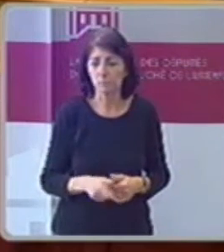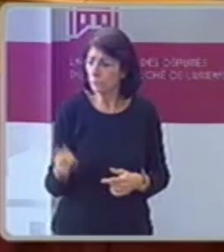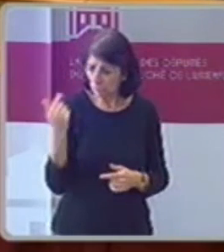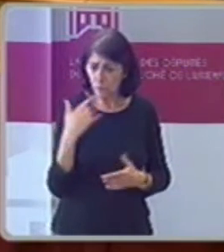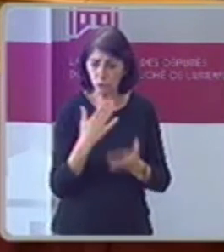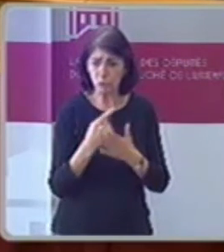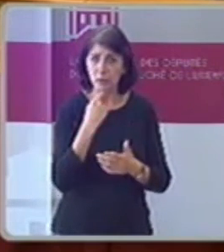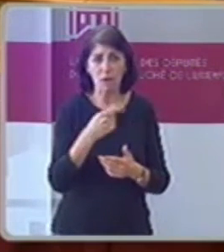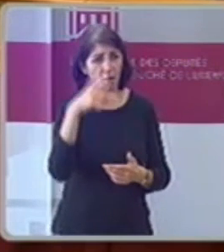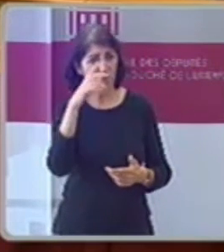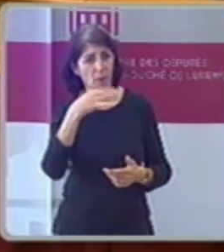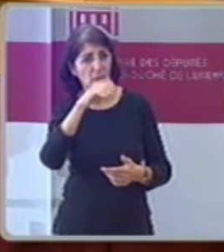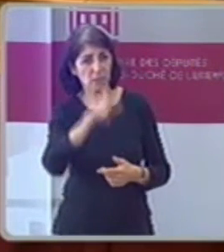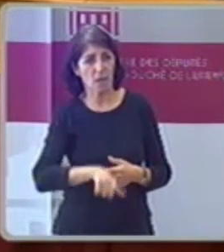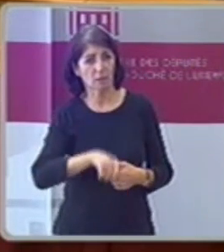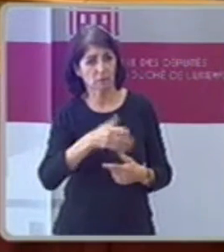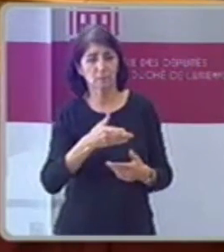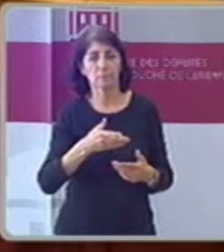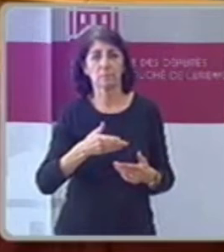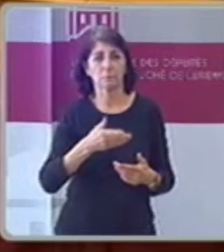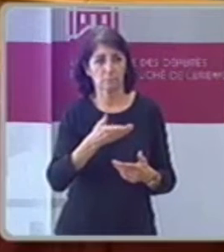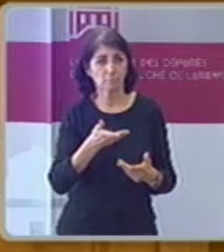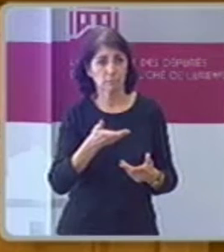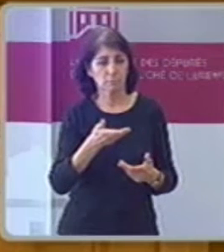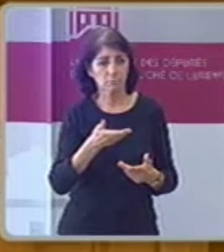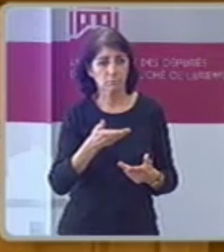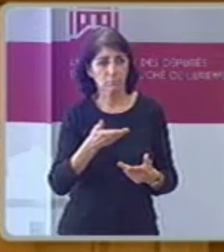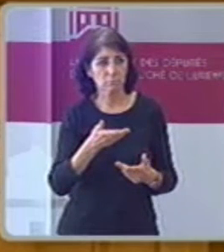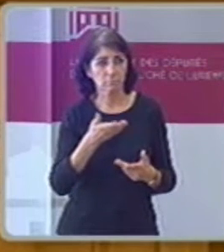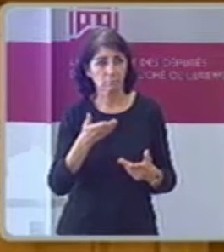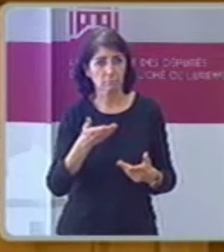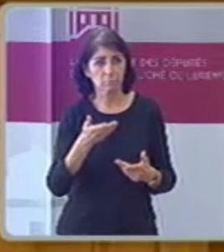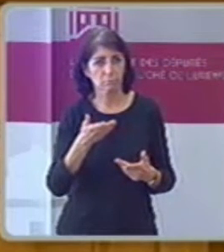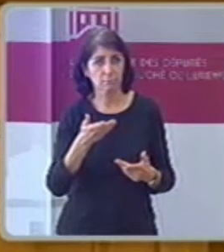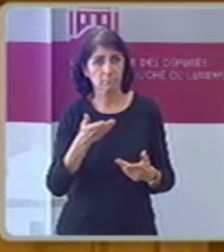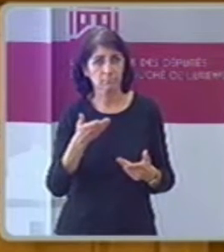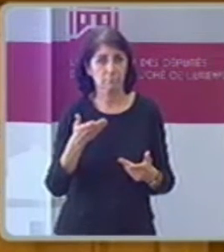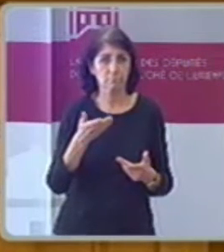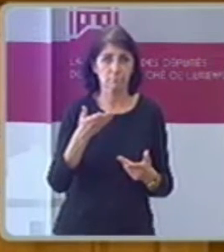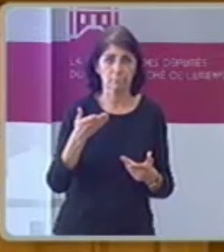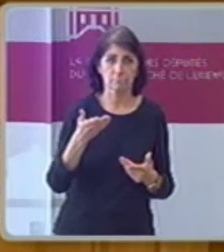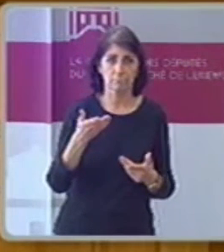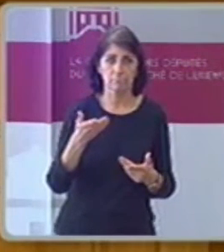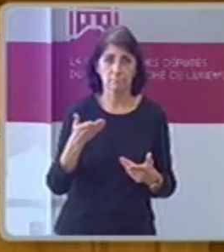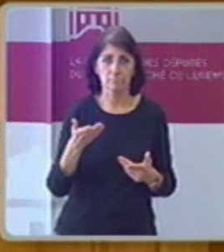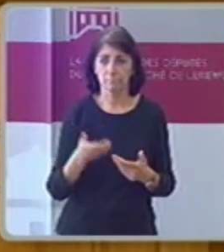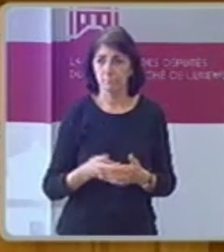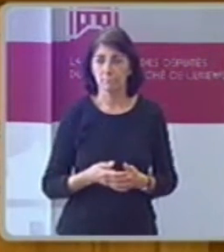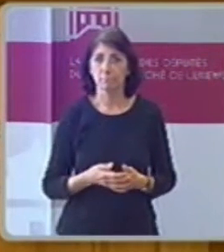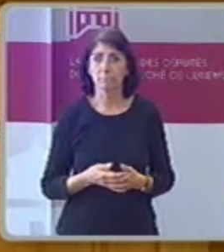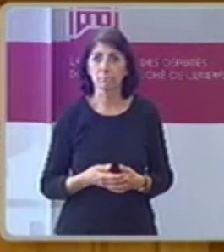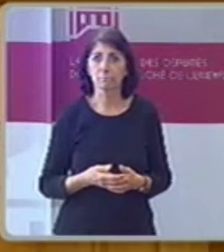nicht geworden vielleicht kann der Gb aber bitte ich komme direkt darauf zu den Warten